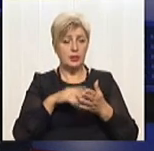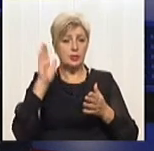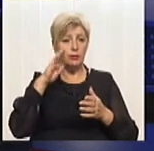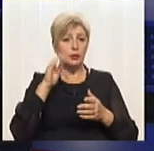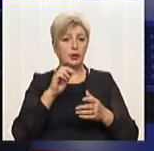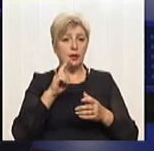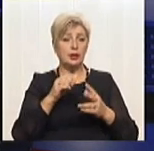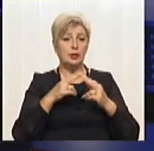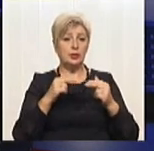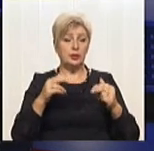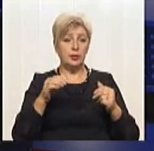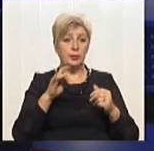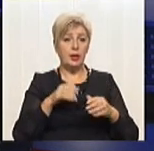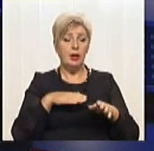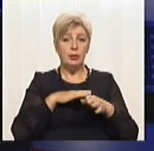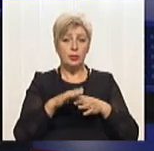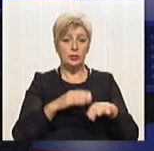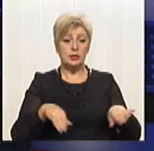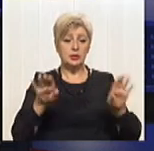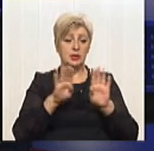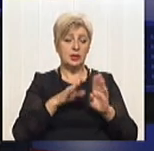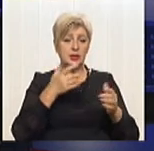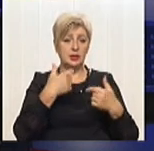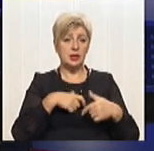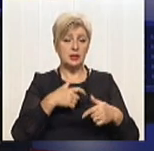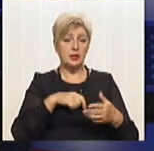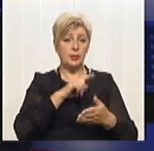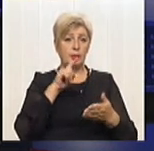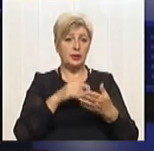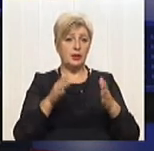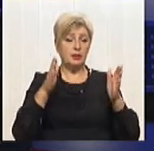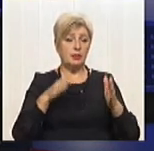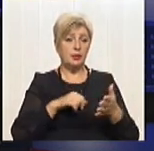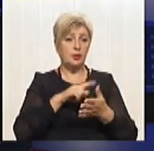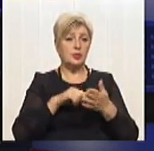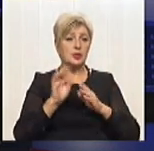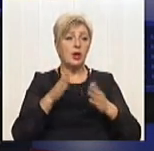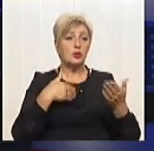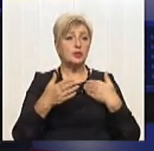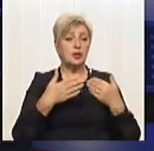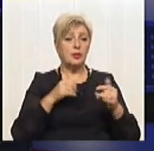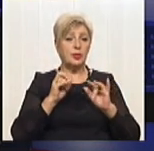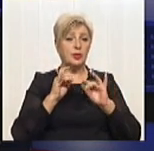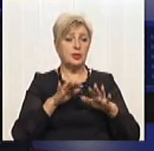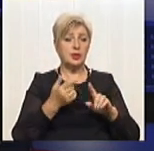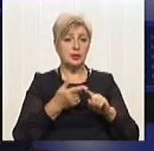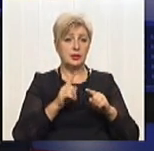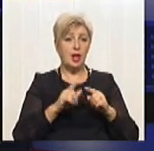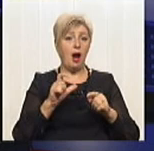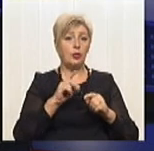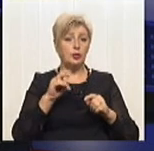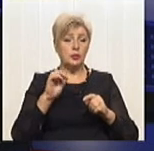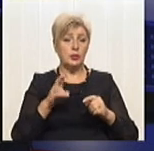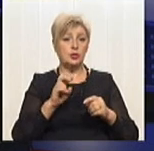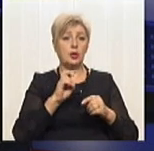повністю закрити для себе питання в рамках міста щодо взаємодії з цією екологічною базою. Тобто,